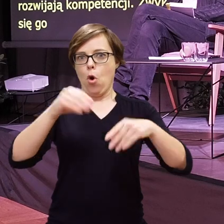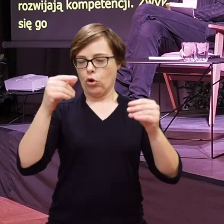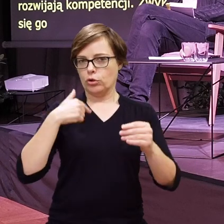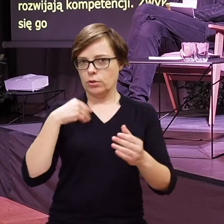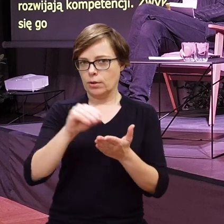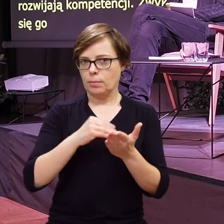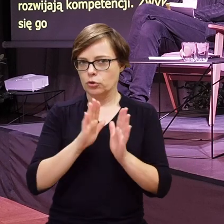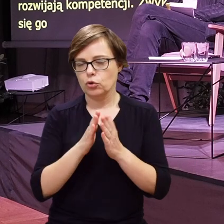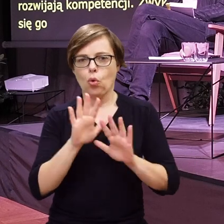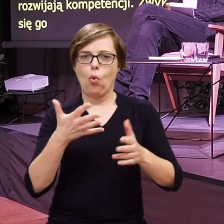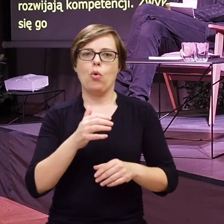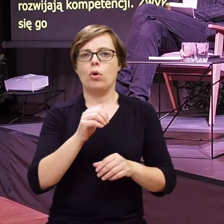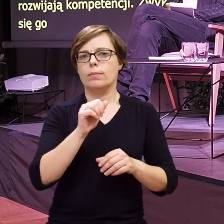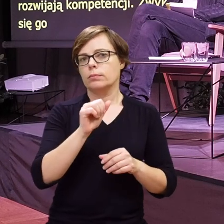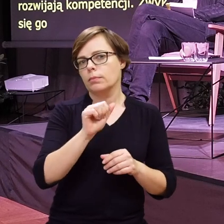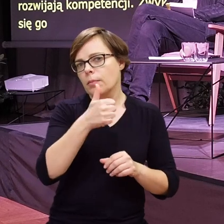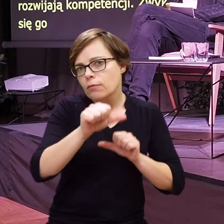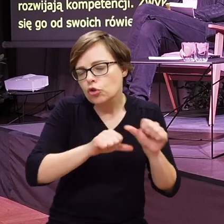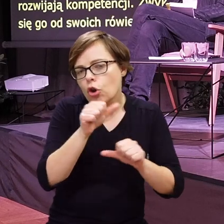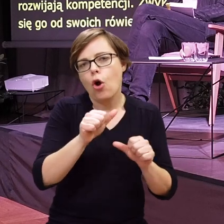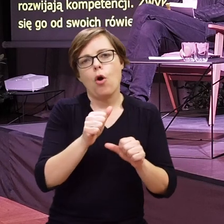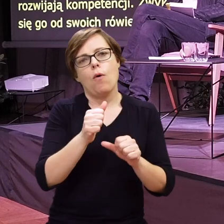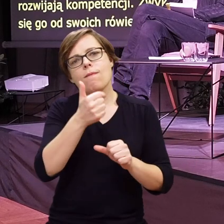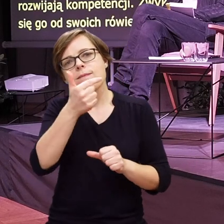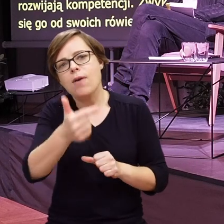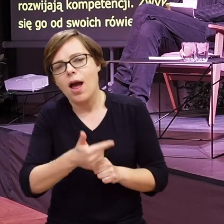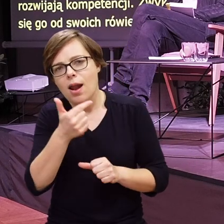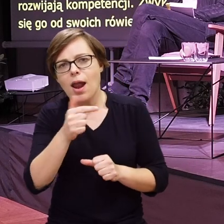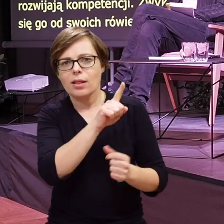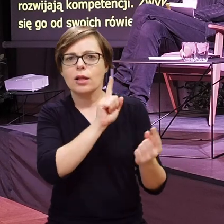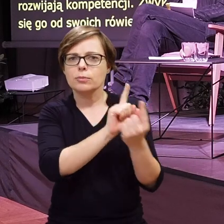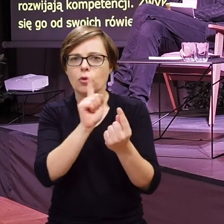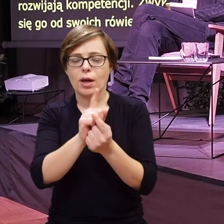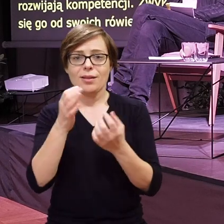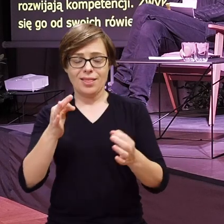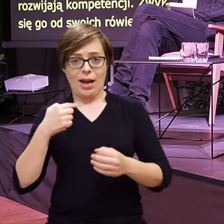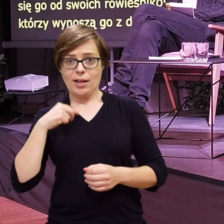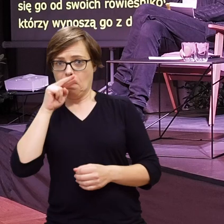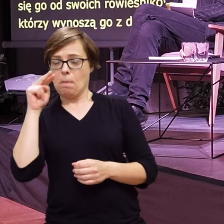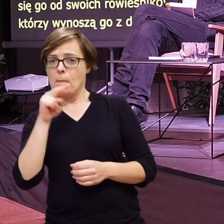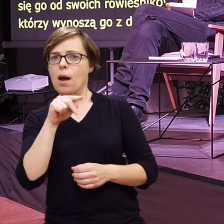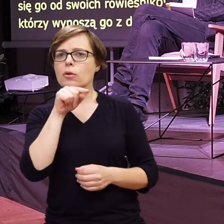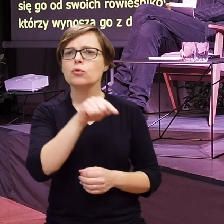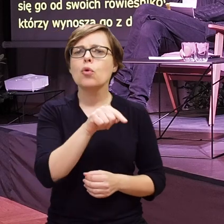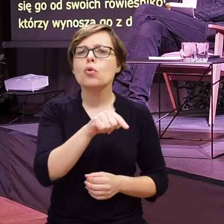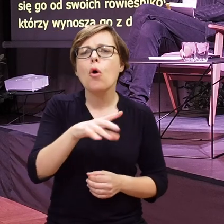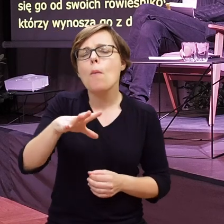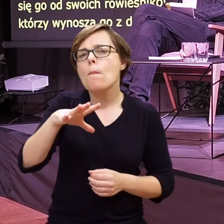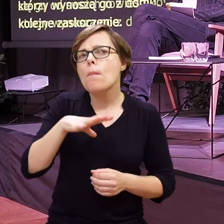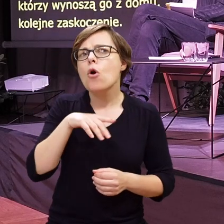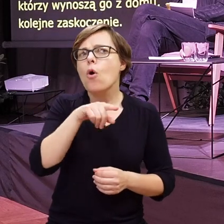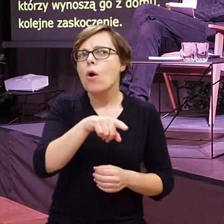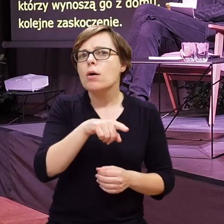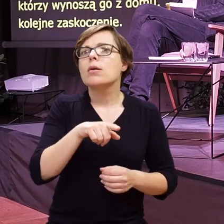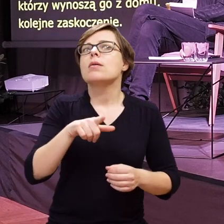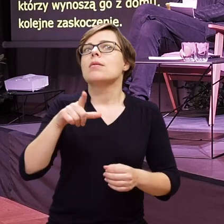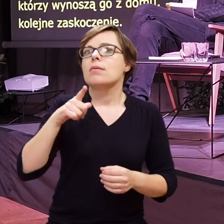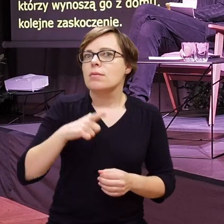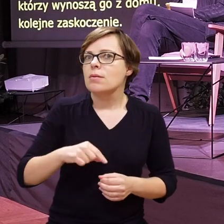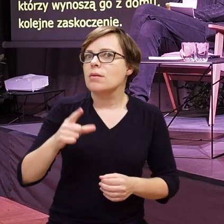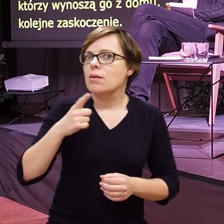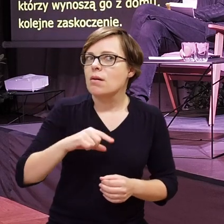pierwszy rok, dwa, te pierwsze spotkania, właściwie teraz, kiedy patrzę na to z perspektywy, to było takie